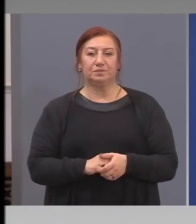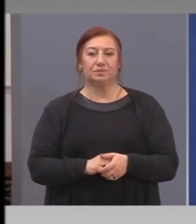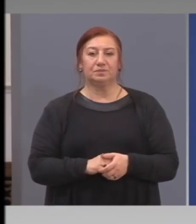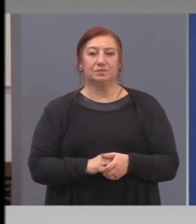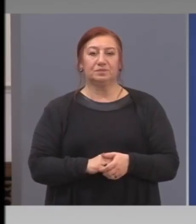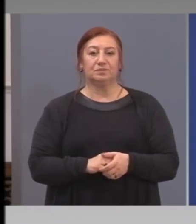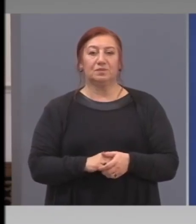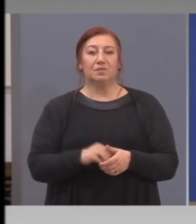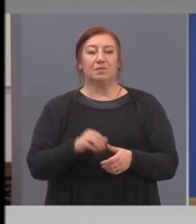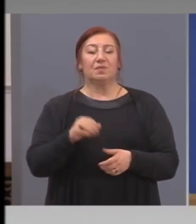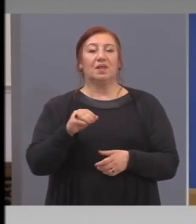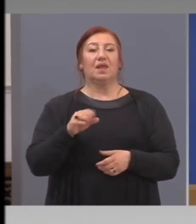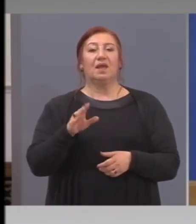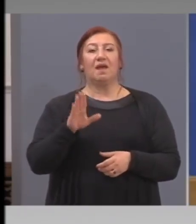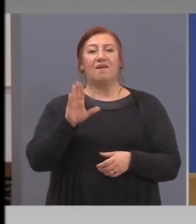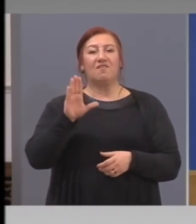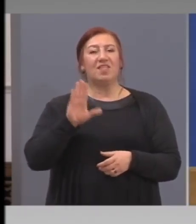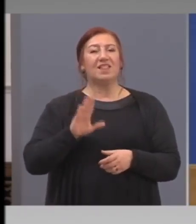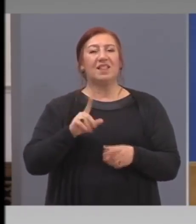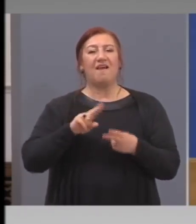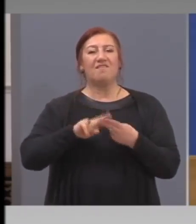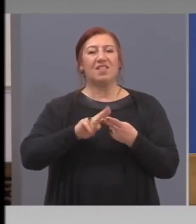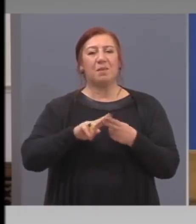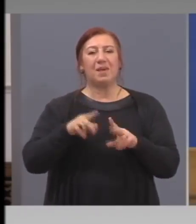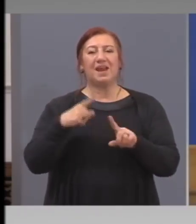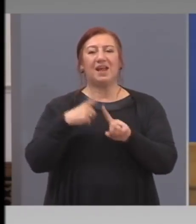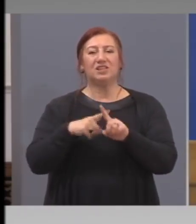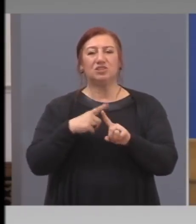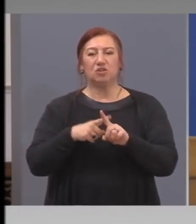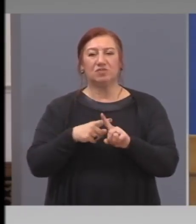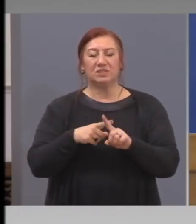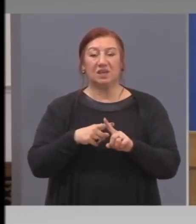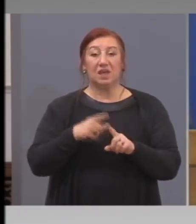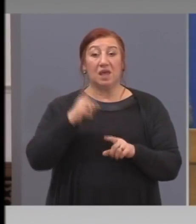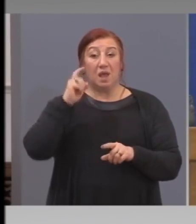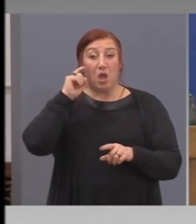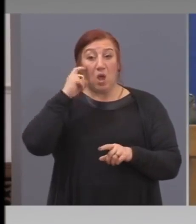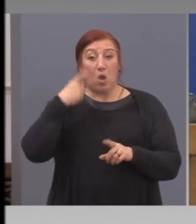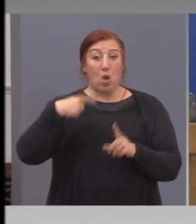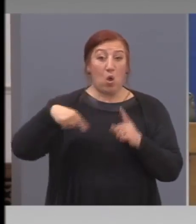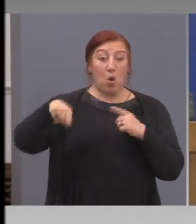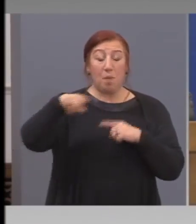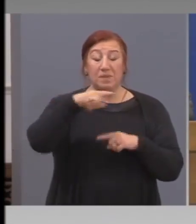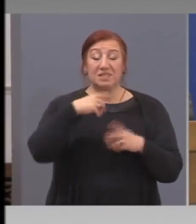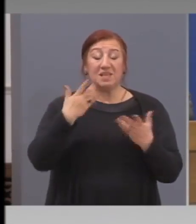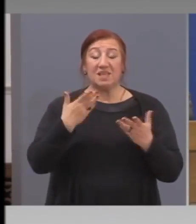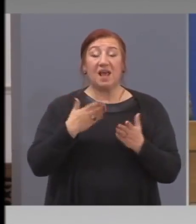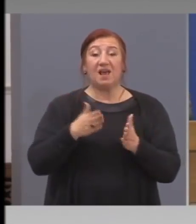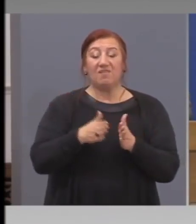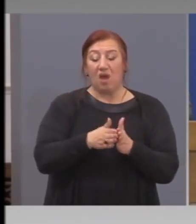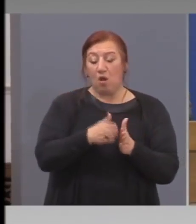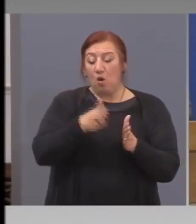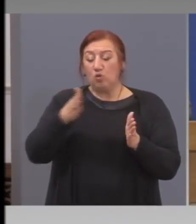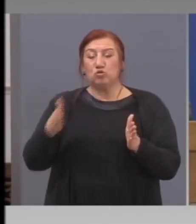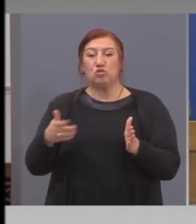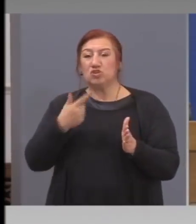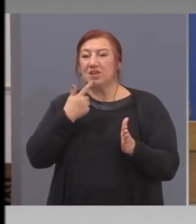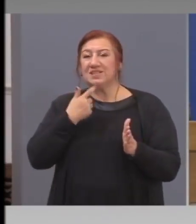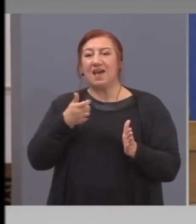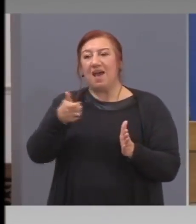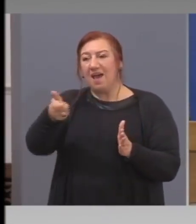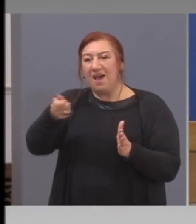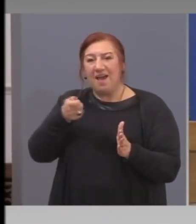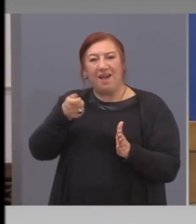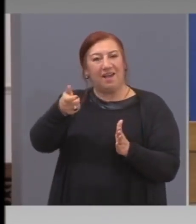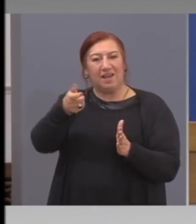Аз отново по темата за кредитите. Дали се обмисля някаква отсрочка за кредитите, тъй като това доста предснява хората,